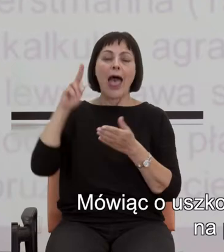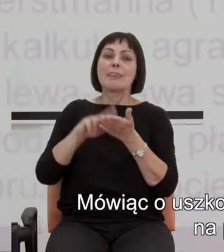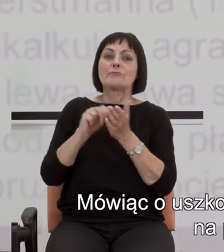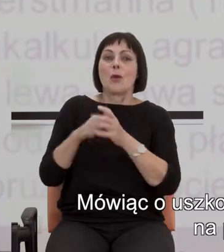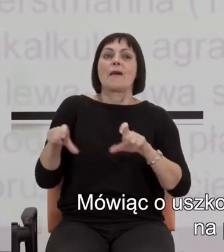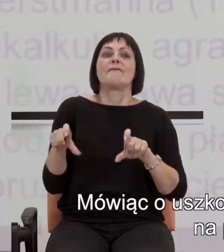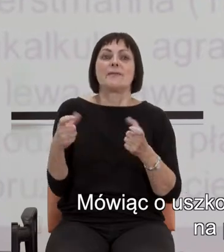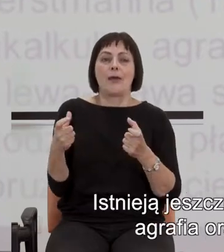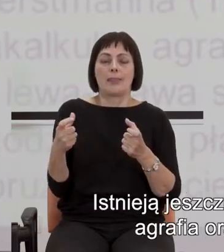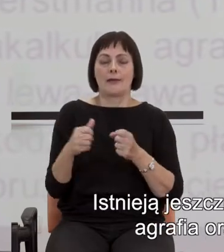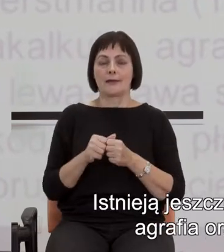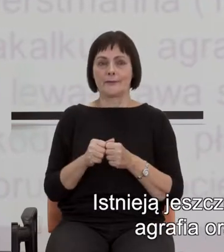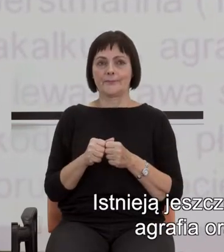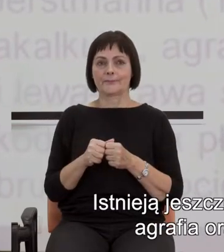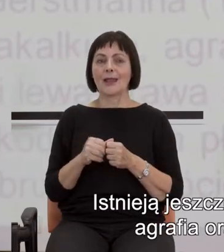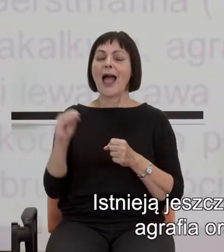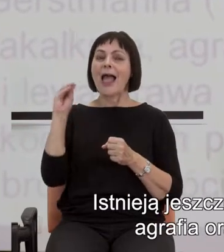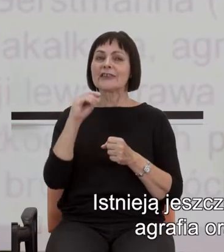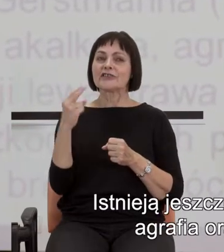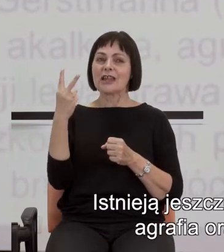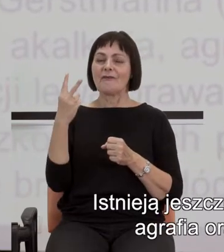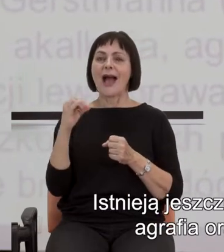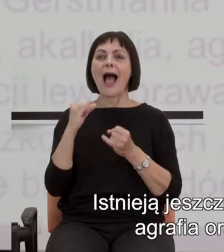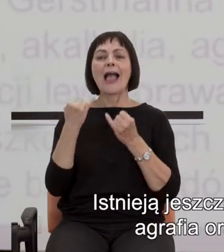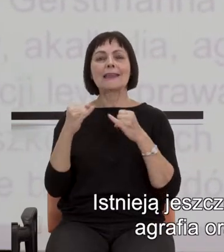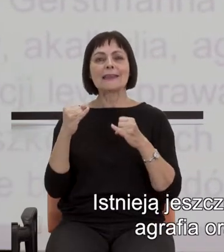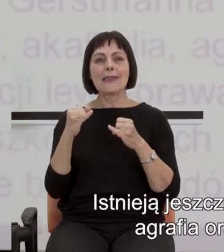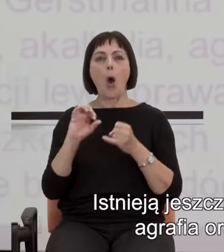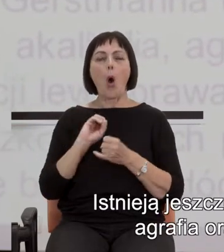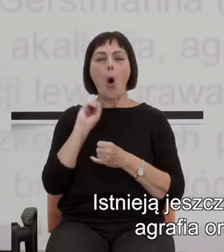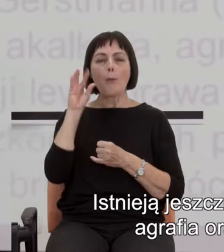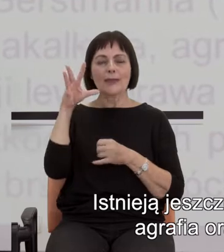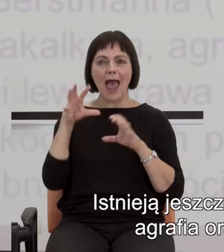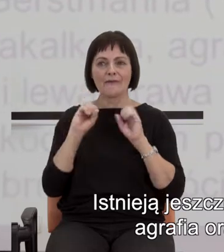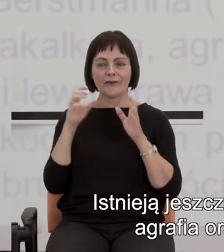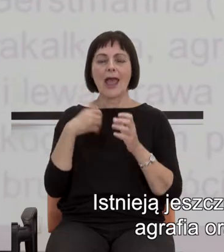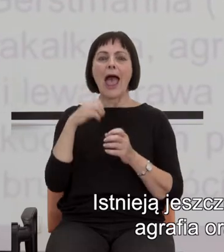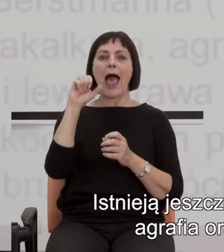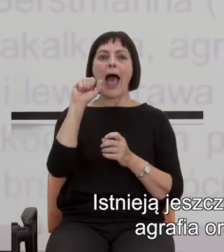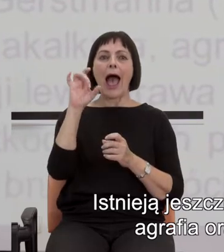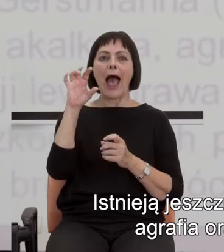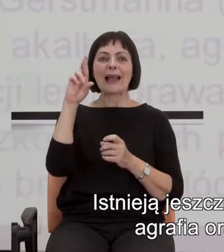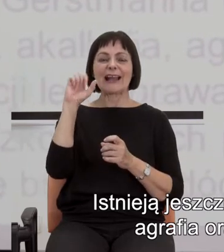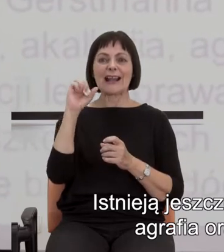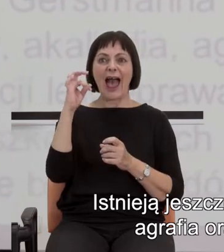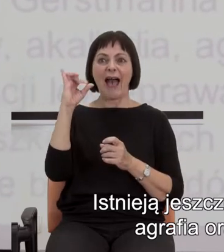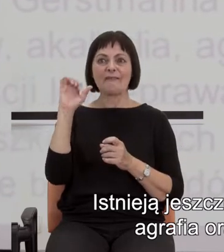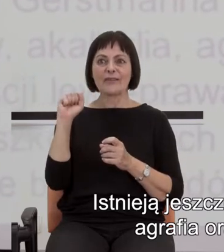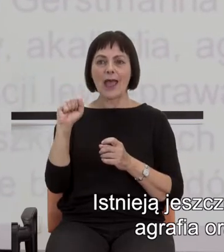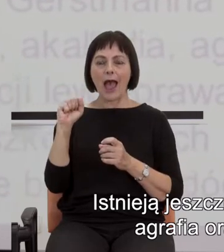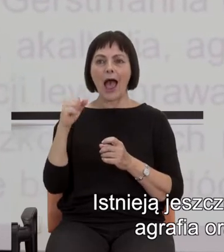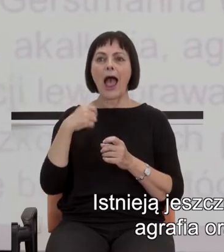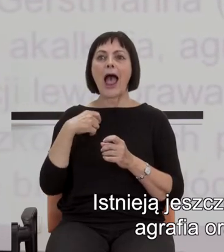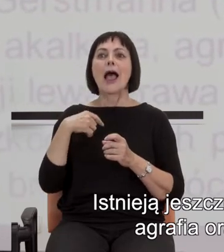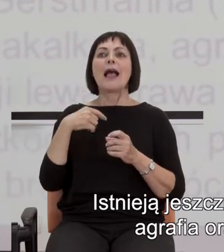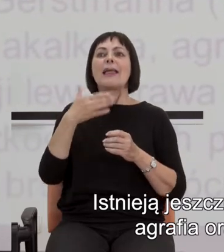wypadku. Istnieją jeszcze dwa ważne objawy tego zespołu Gerstmana. Agrafia oraz zaburzenia strony ciała,